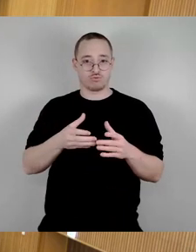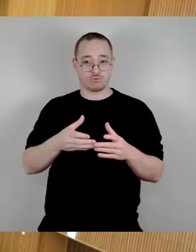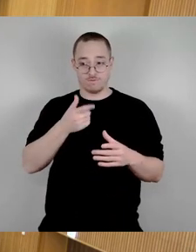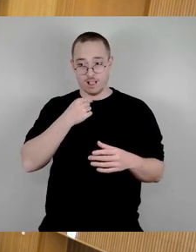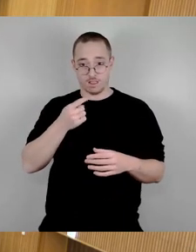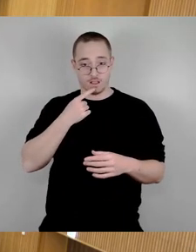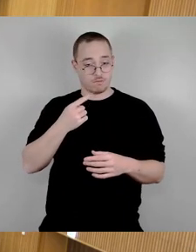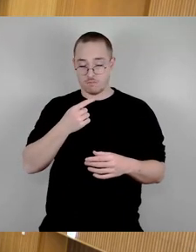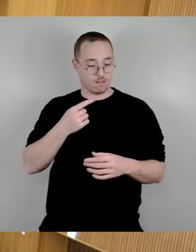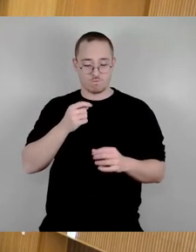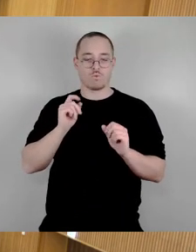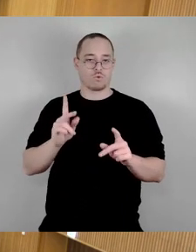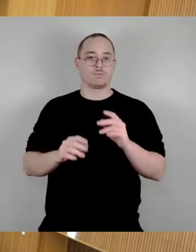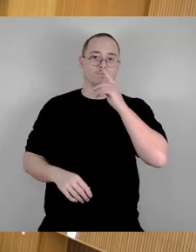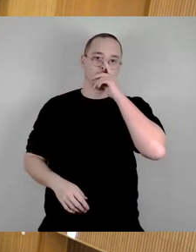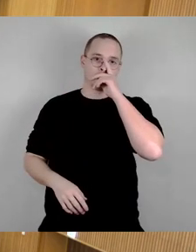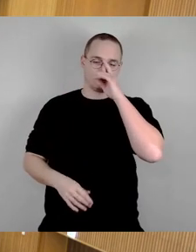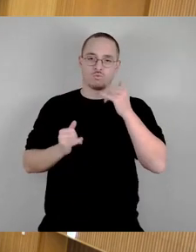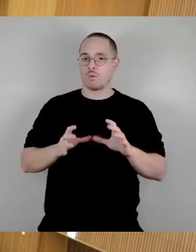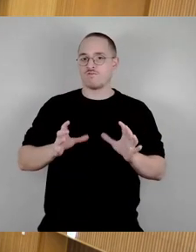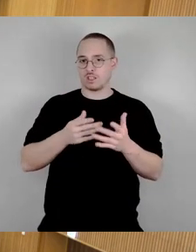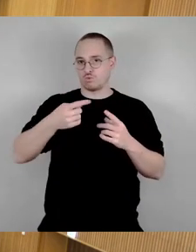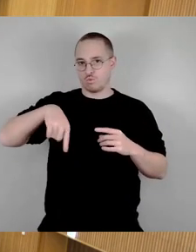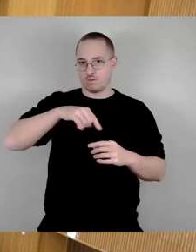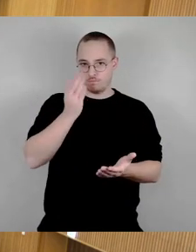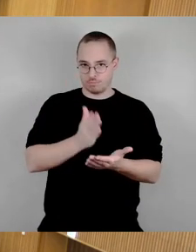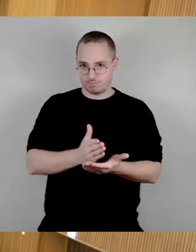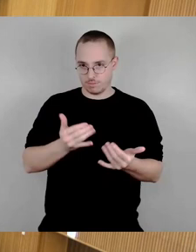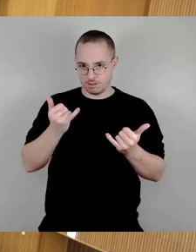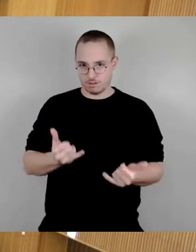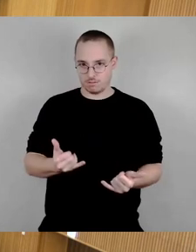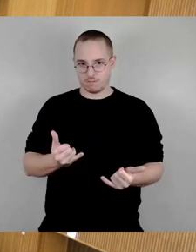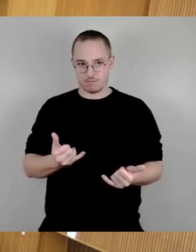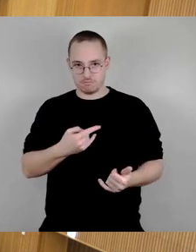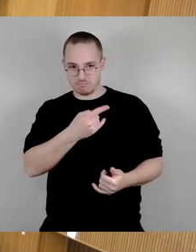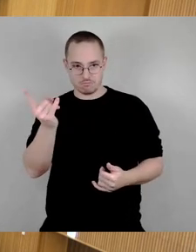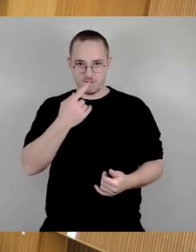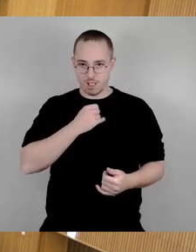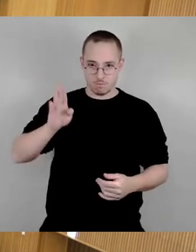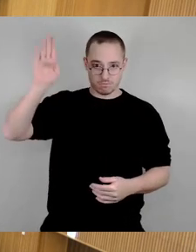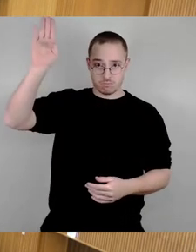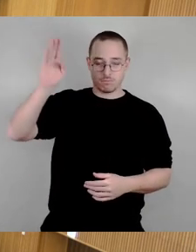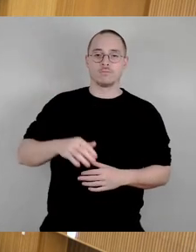wir erst einmal durch die Fraktionsrunde durch. Weitere Wortmeldungen. Herr Dr. Schulte-Wissermann.